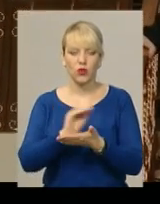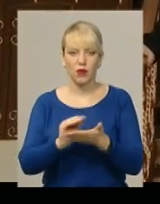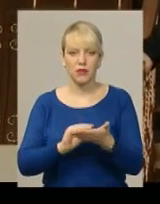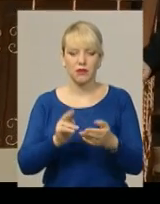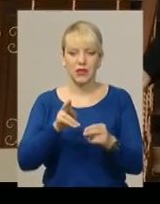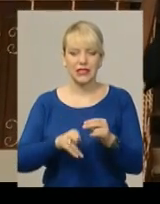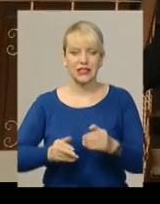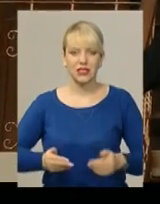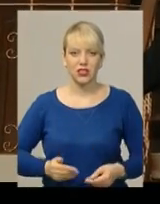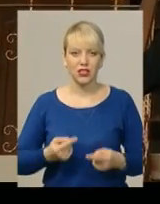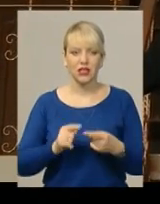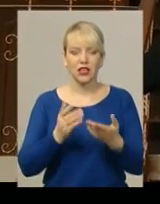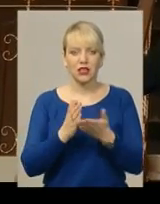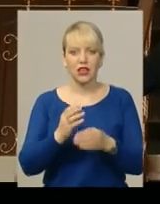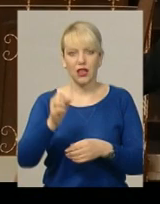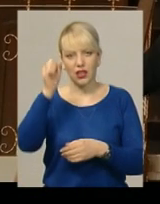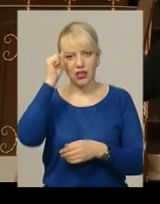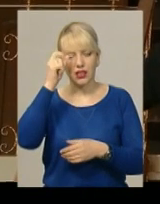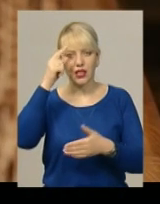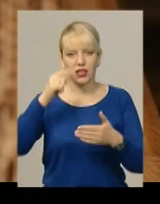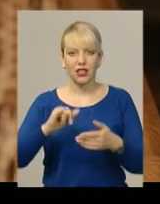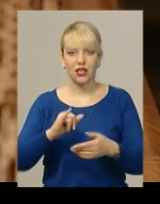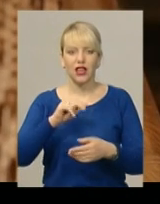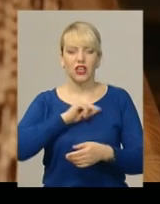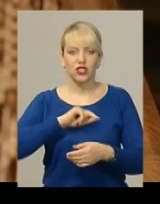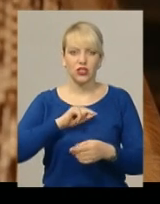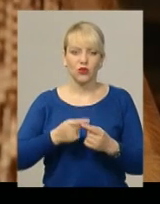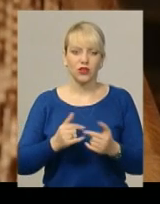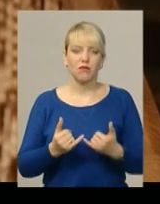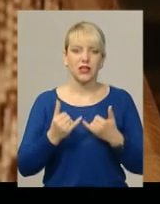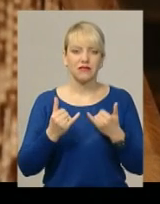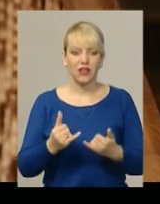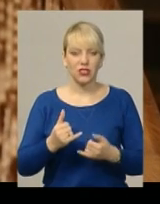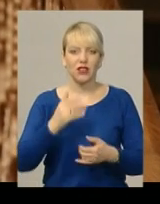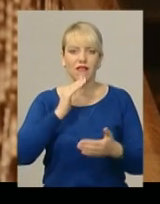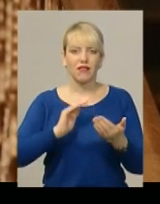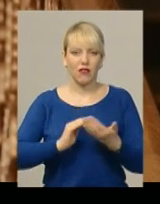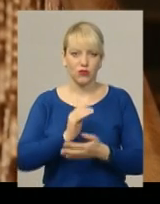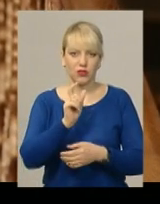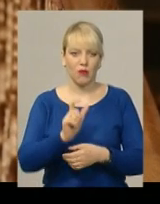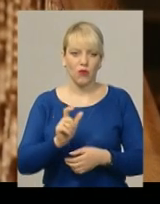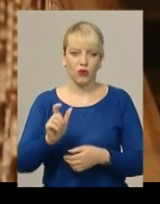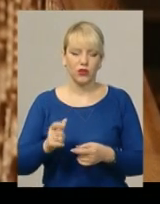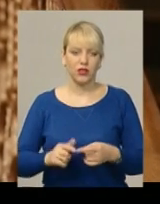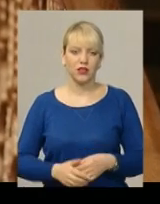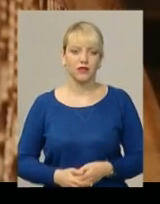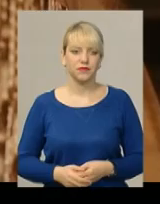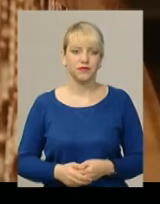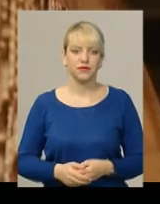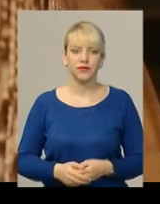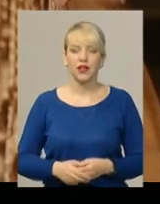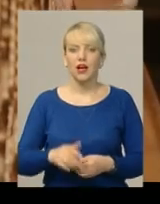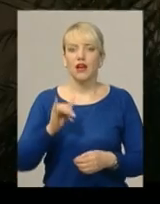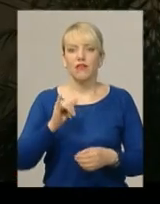Книжка називається «Гріхи і чесноти» та присвячена моральним якостям людини, розповіла телефоном керівник проєкту Оксана Клемончук.